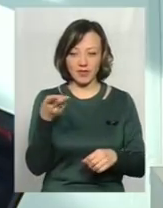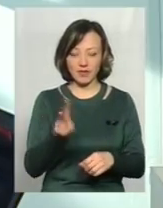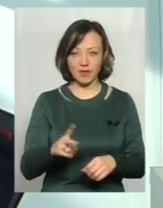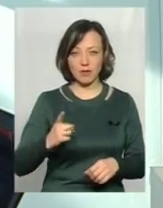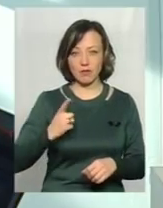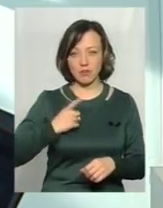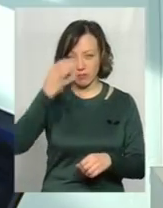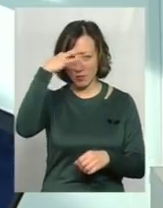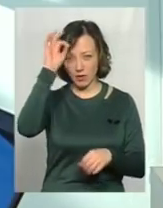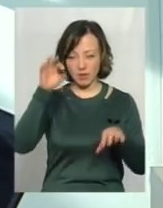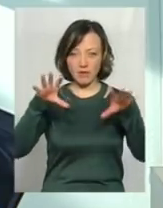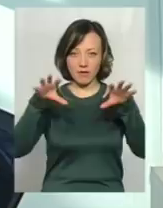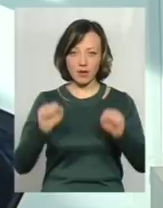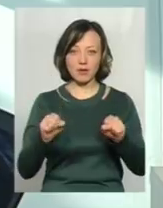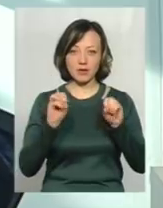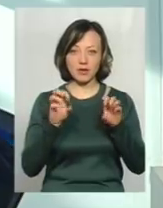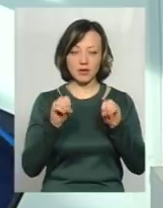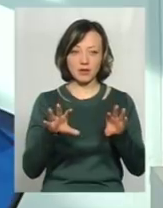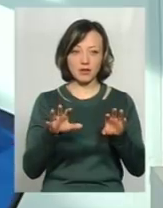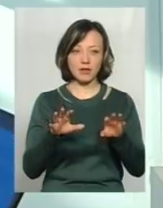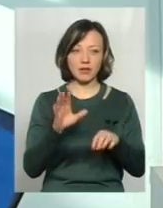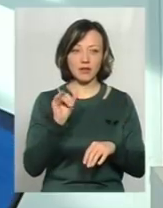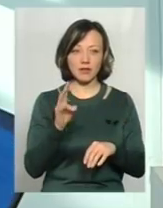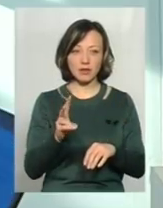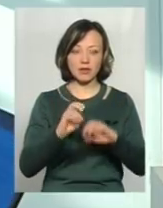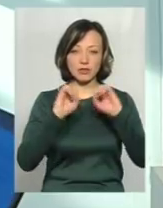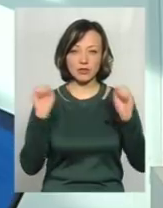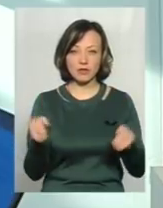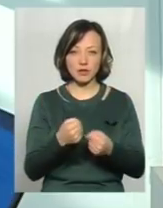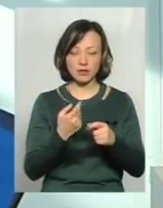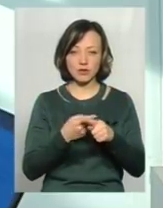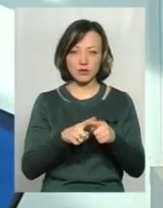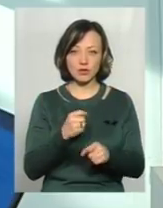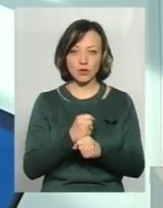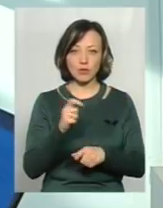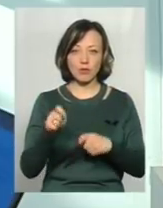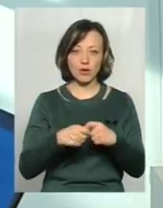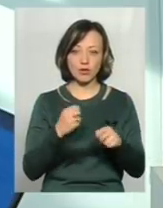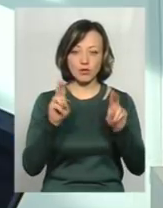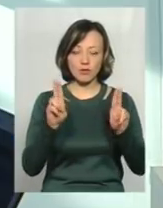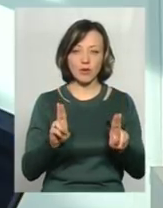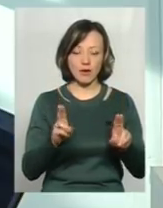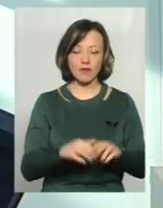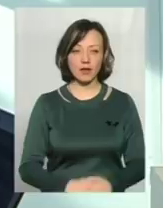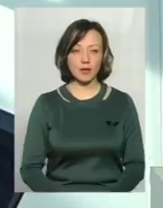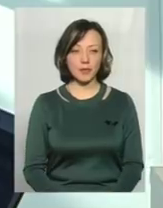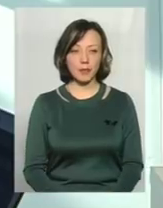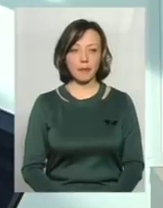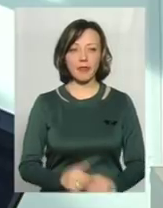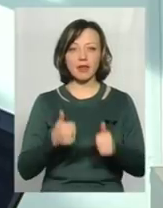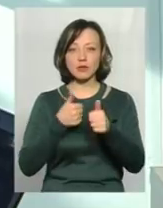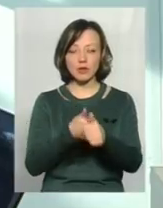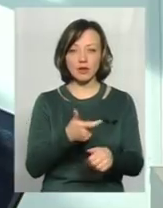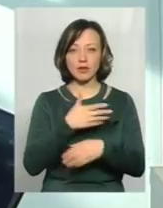були змушені вимкнути ліхтарі, тому що таки включали ліхтарі. Він пришвидшував швидкість, порушував правила дорожнього руху. Наздогнали